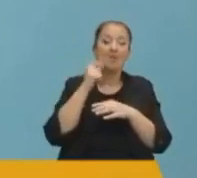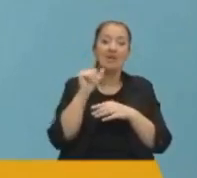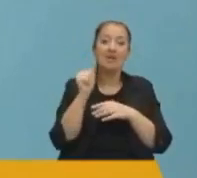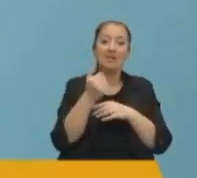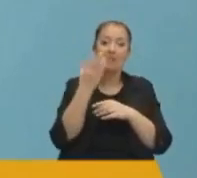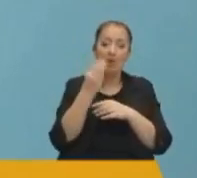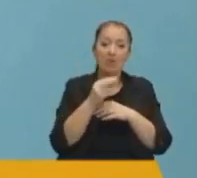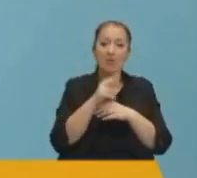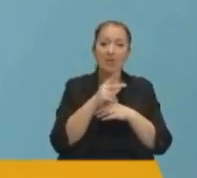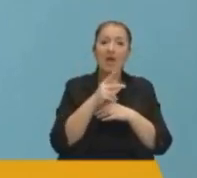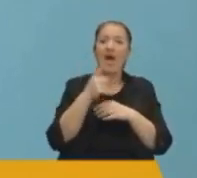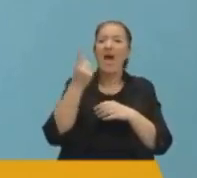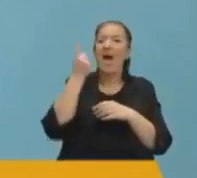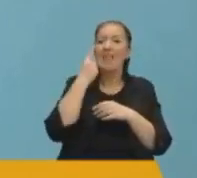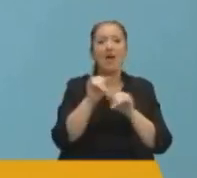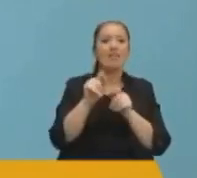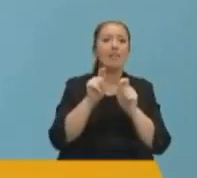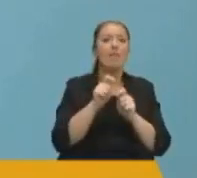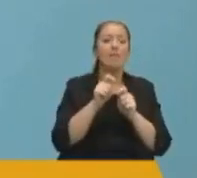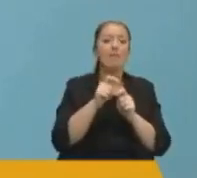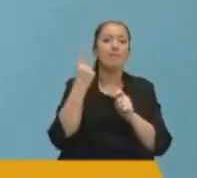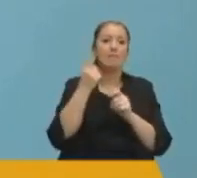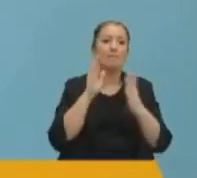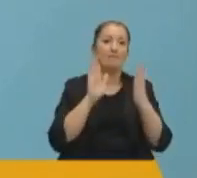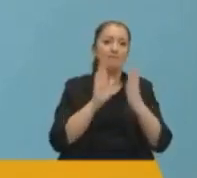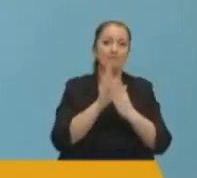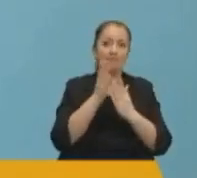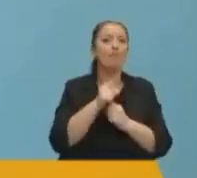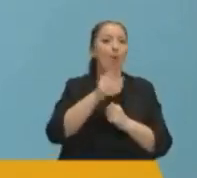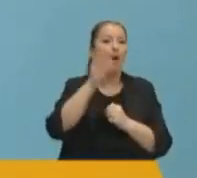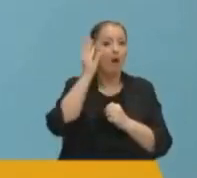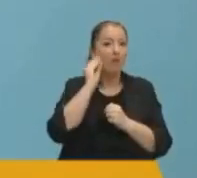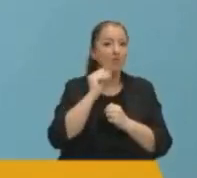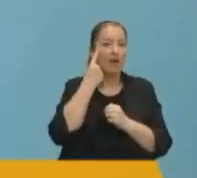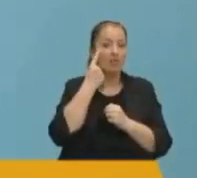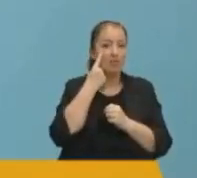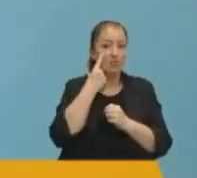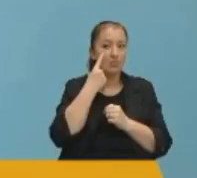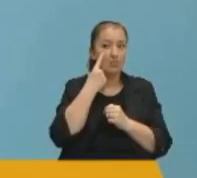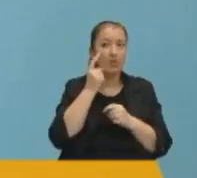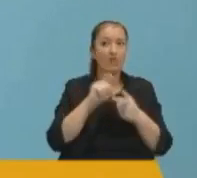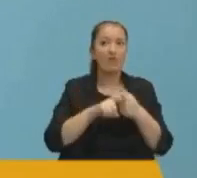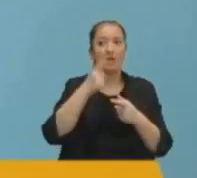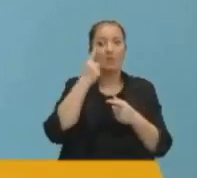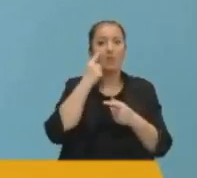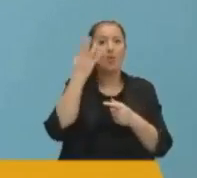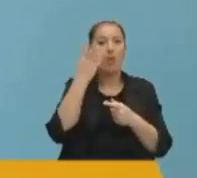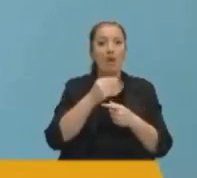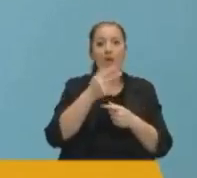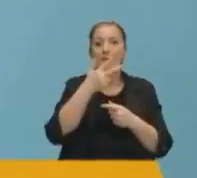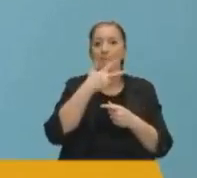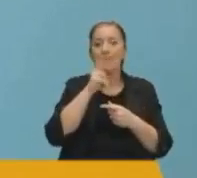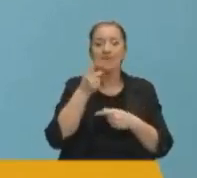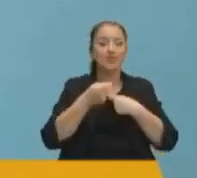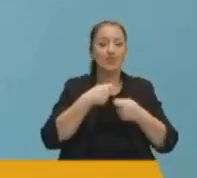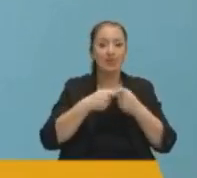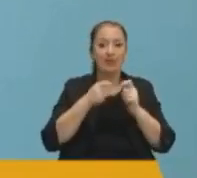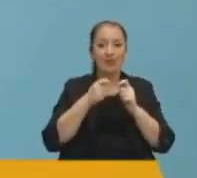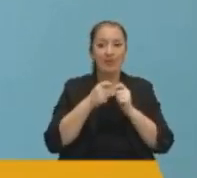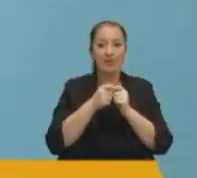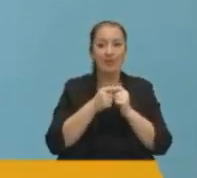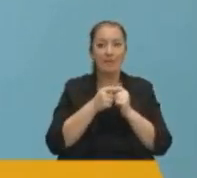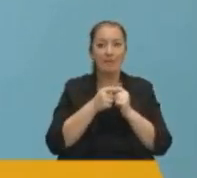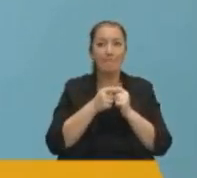istismar eden bir anlayışla karşı karşıyayız. Bizim nazarımızda bu anlayışın Atatürk'ü, Atatürk'ü olan benzerliğini ticarete tahvil eden,